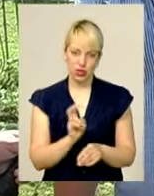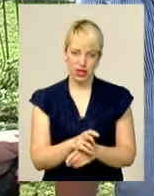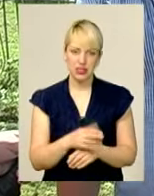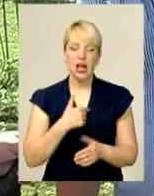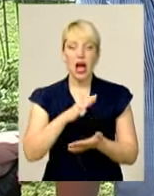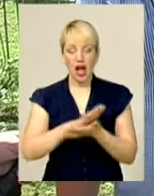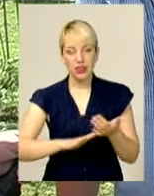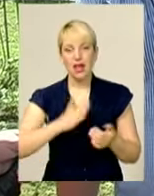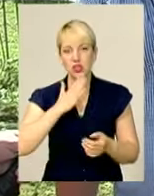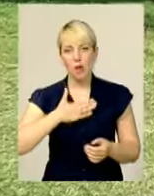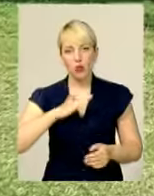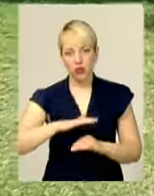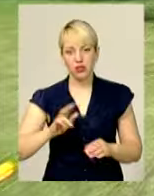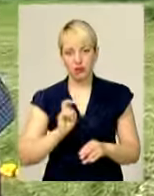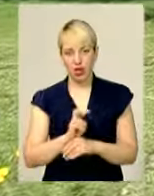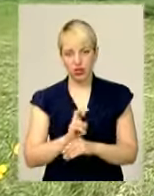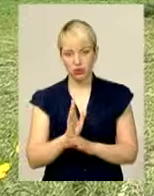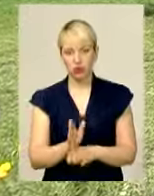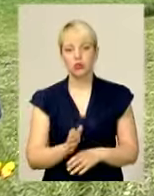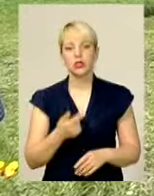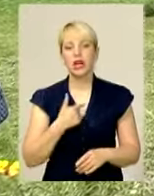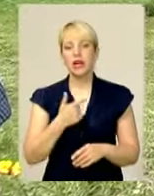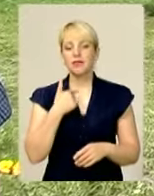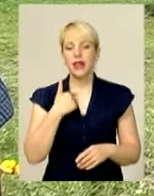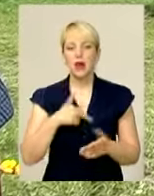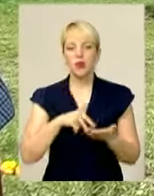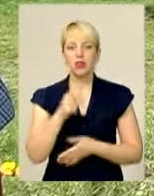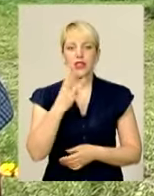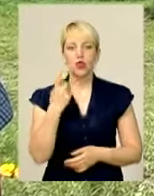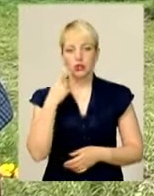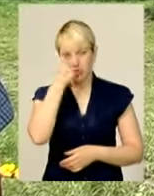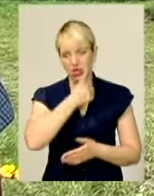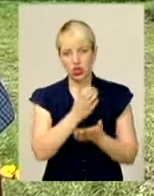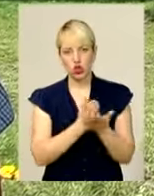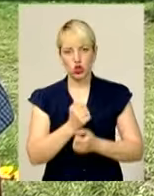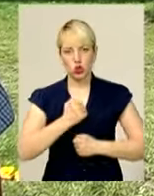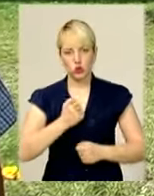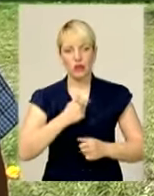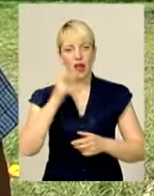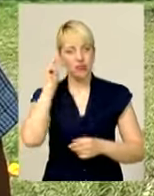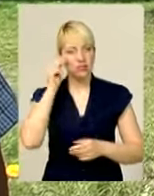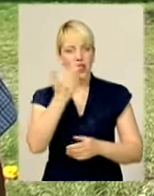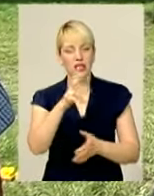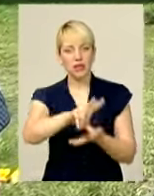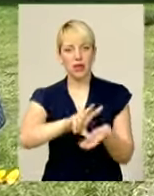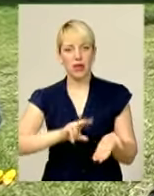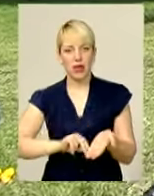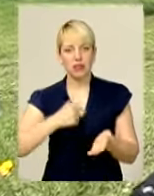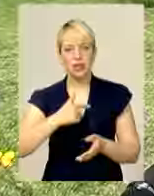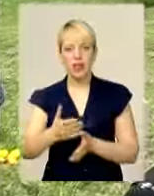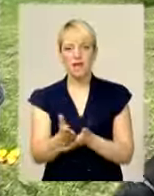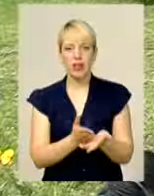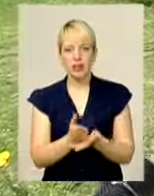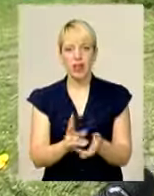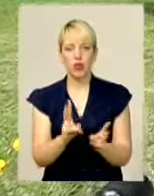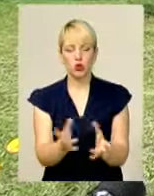діти, думаю, мої теж будуть. Я пройшов 31 рік служби, я вчився на їх прикладі, на прикладі ветеранів,